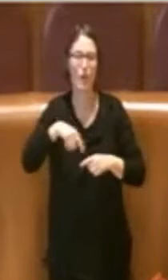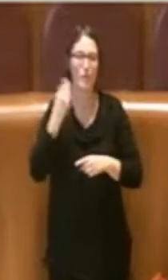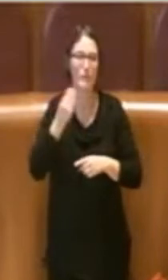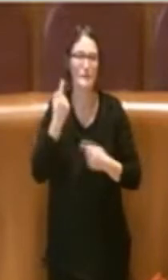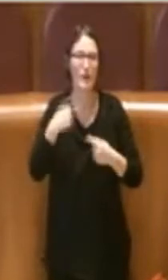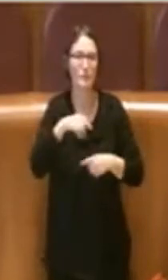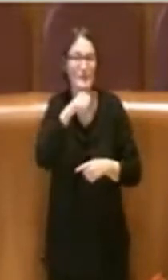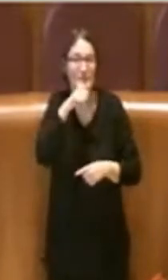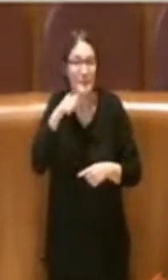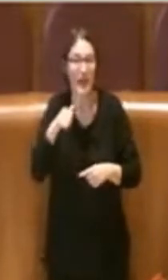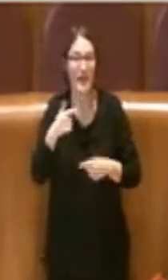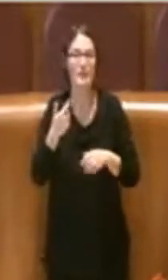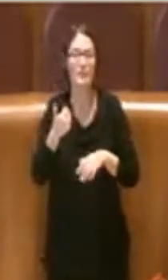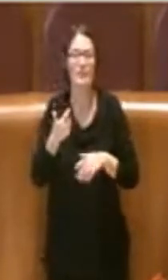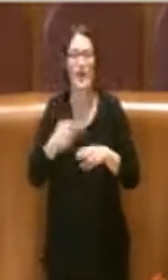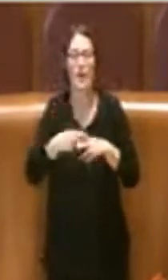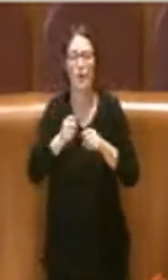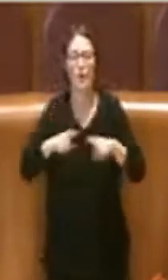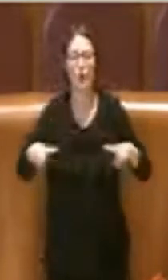Grazie Presidente.